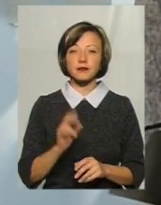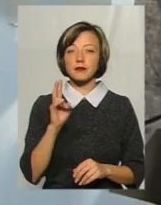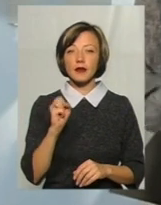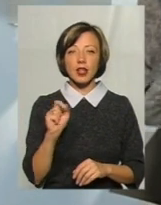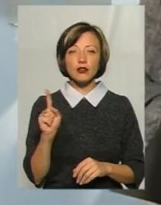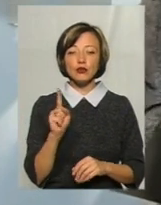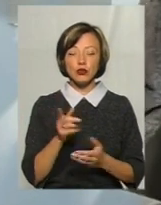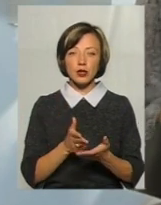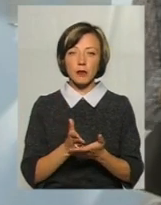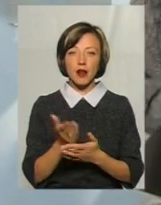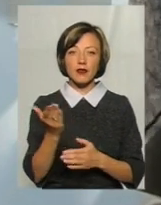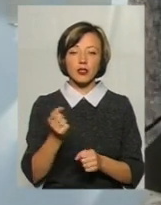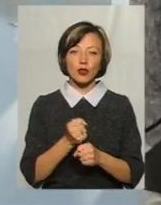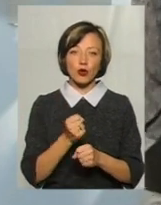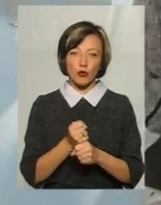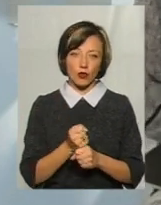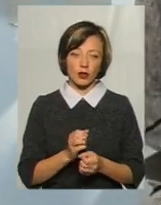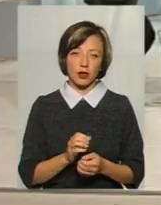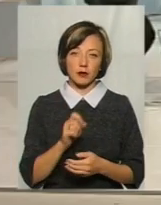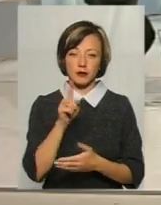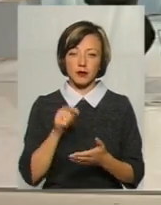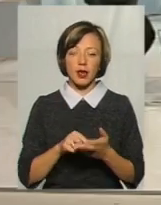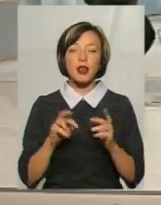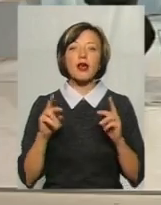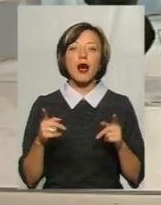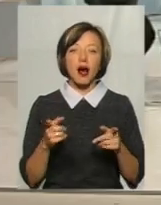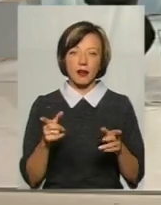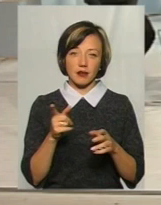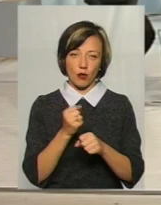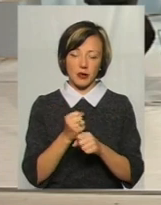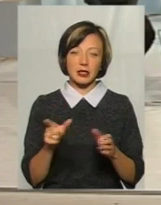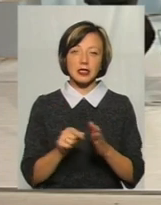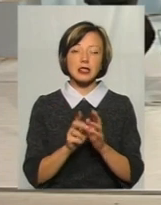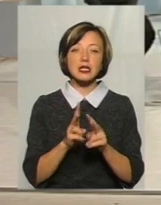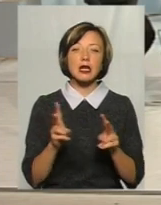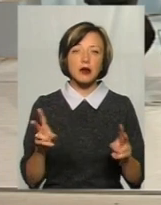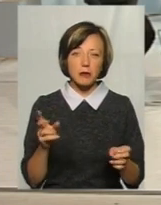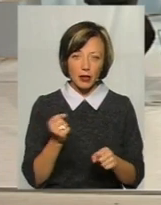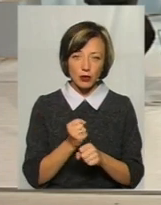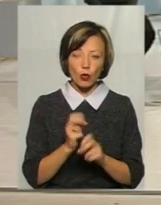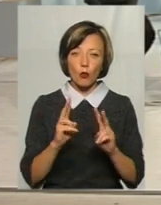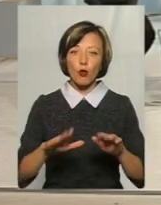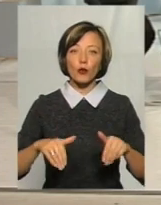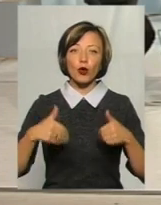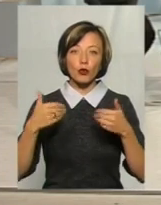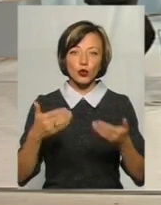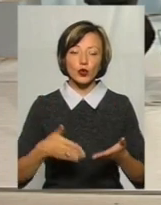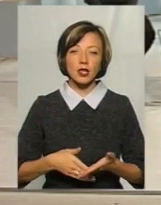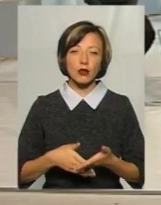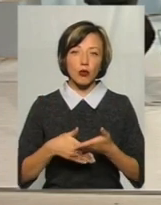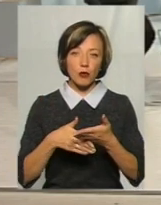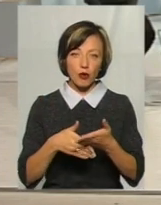направлена ваша робота в цьому напрямку? Як ви це робите? З ким працюєте? Кому пропонуєте допомогу